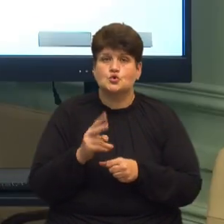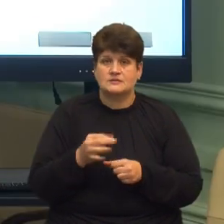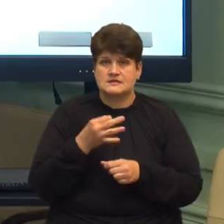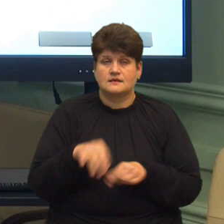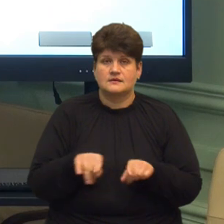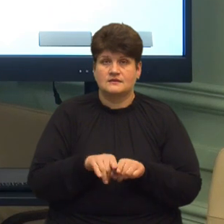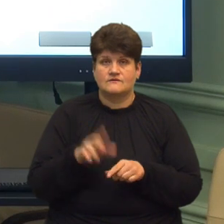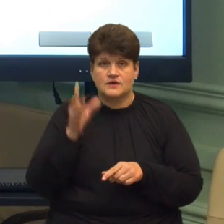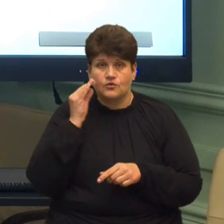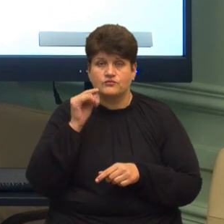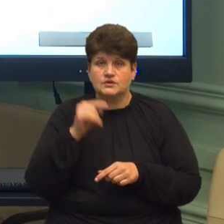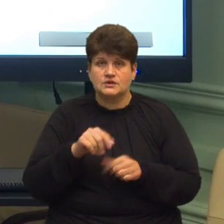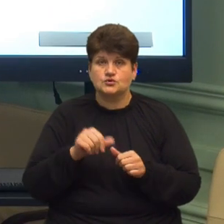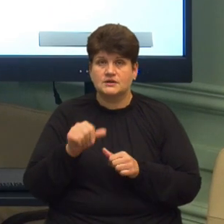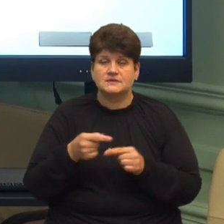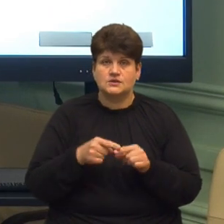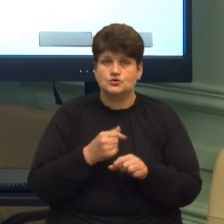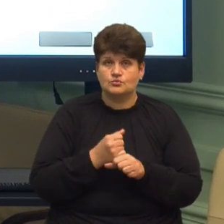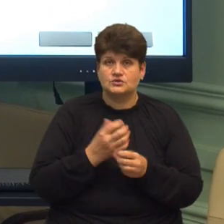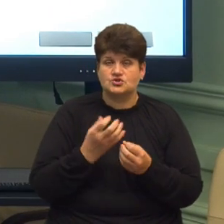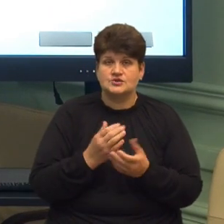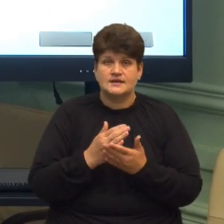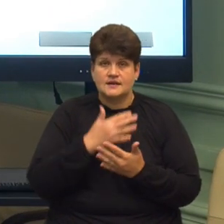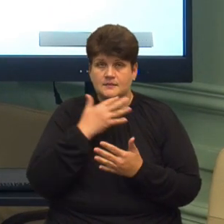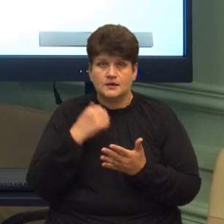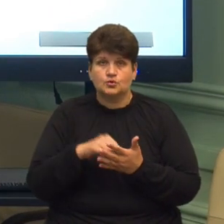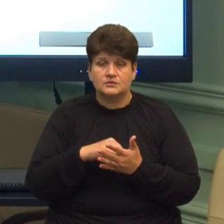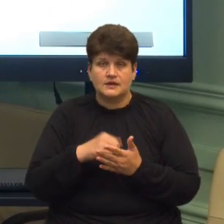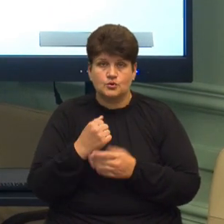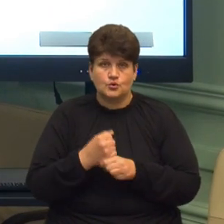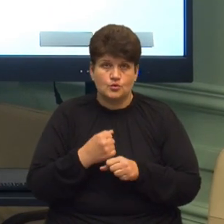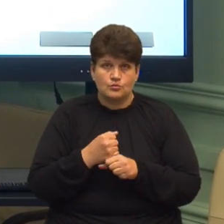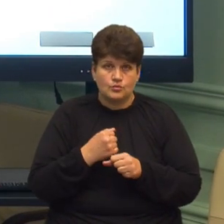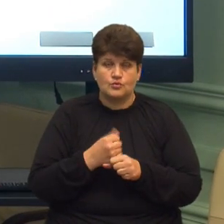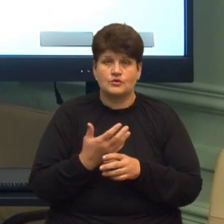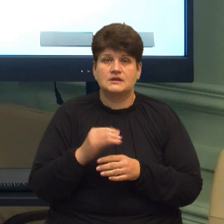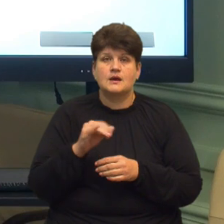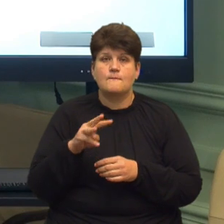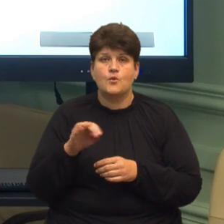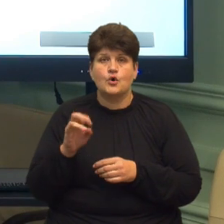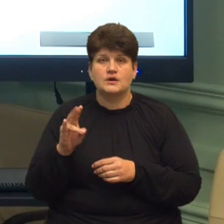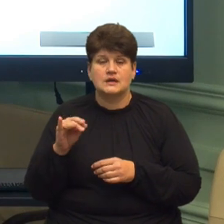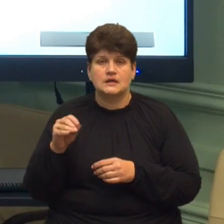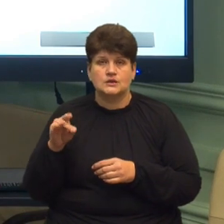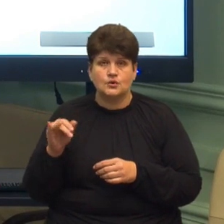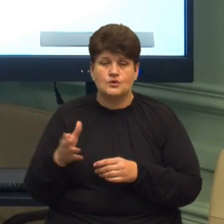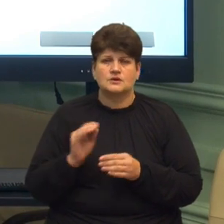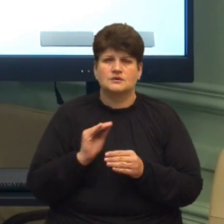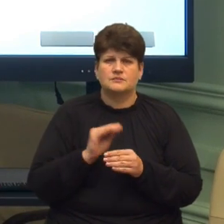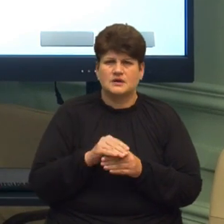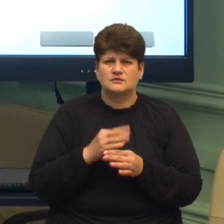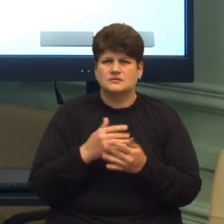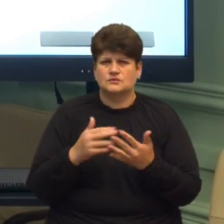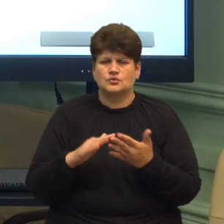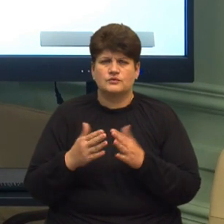І враховуючи те, що окрім технічної роботи, ще є багато документальної роботи Це і проходження фінмоніторингу, це і обладання багато договорів